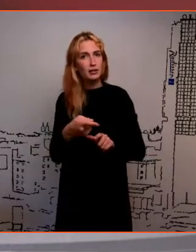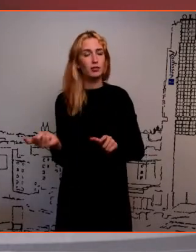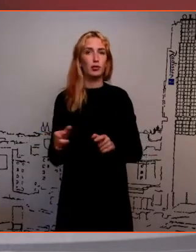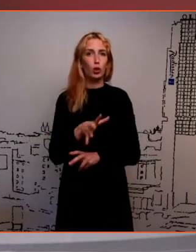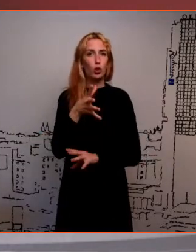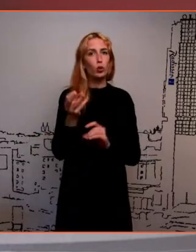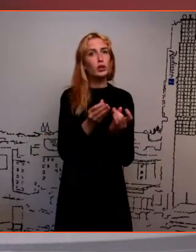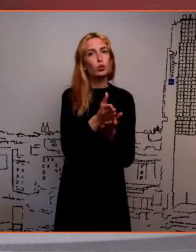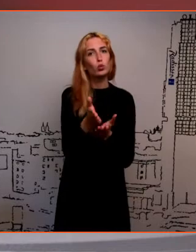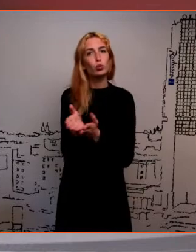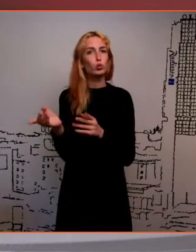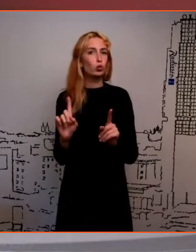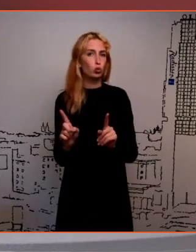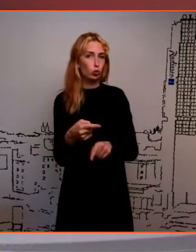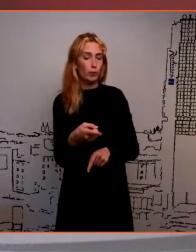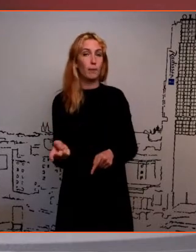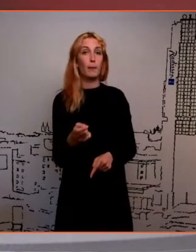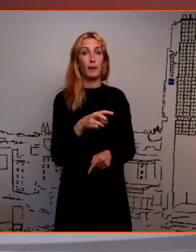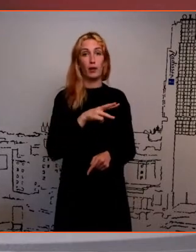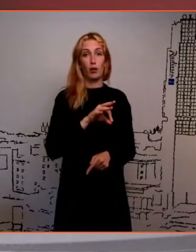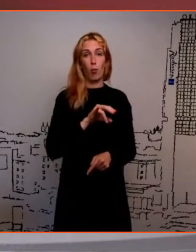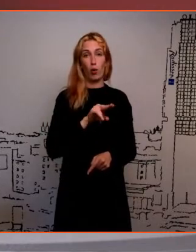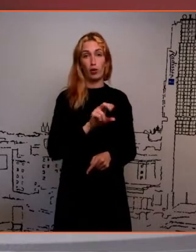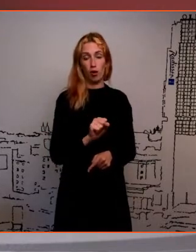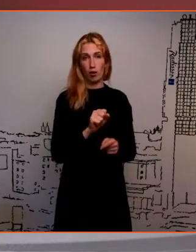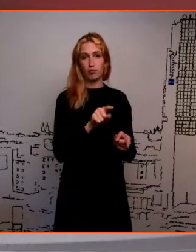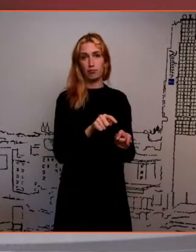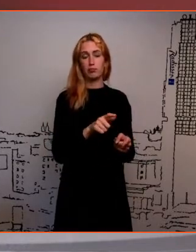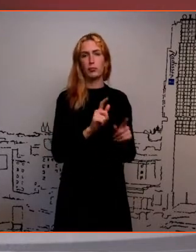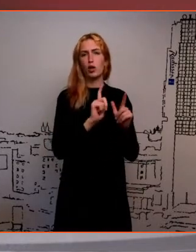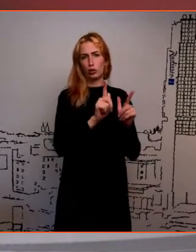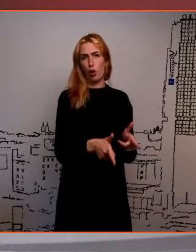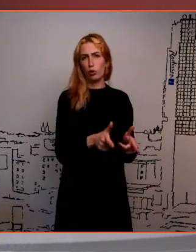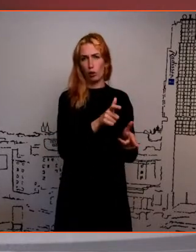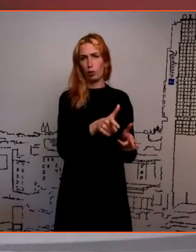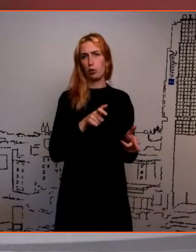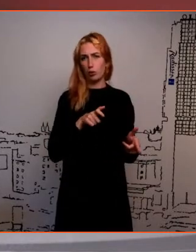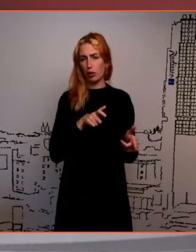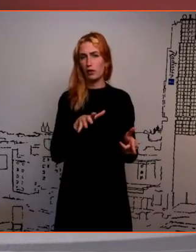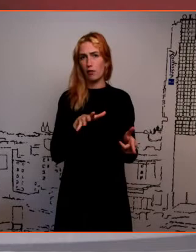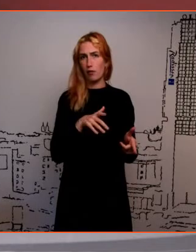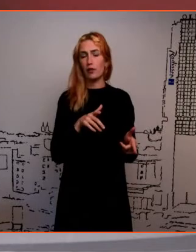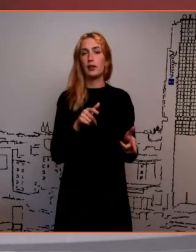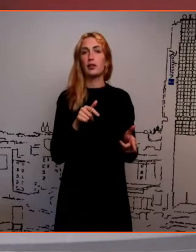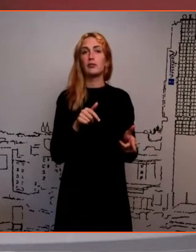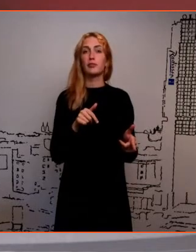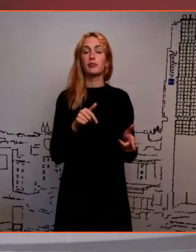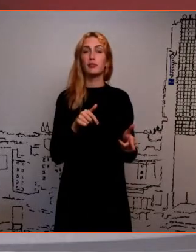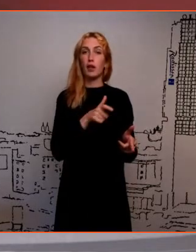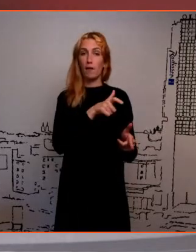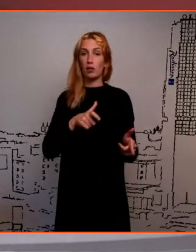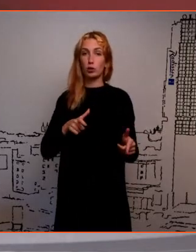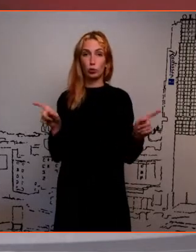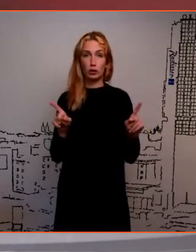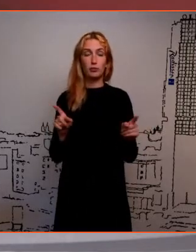tendents ja Moonika, kes on andnud nõusoleku siis selle ennast citeerida vastab,